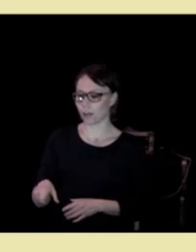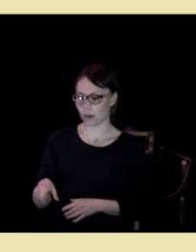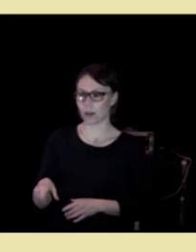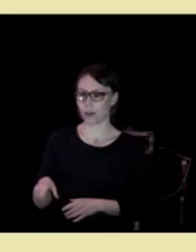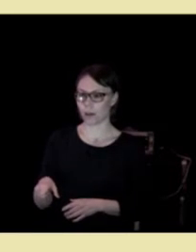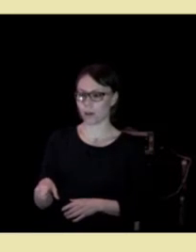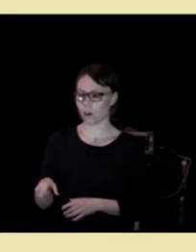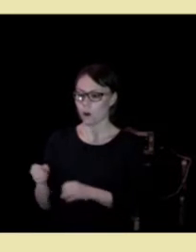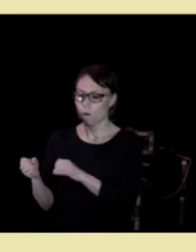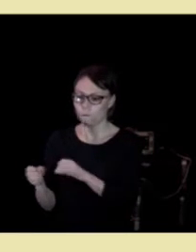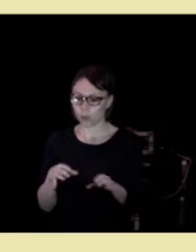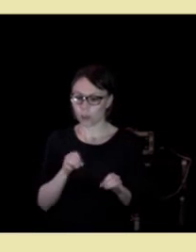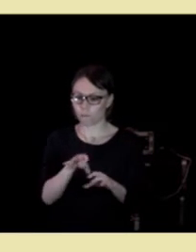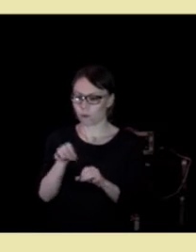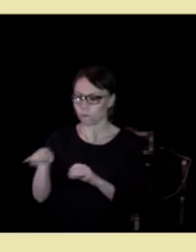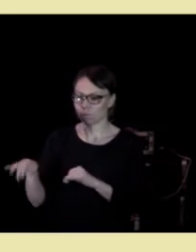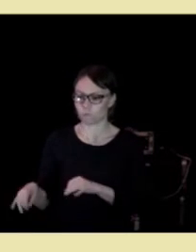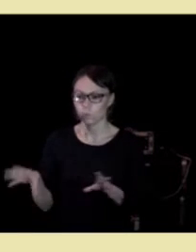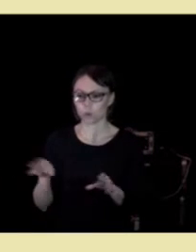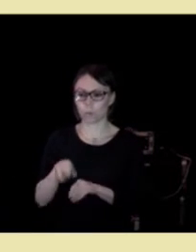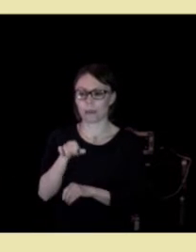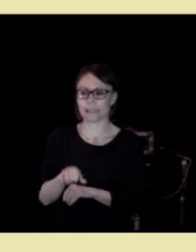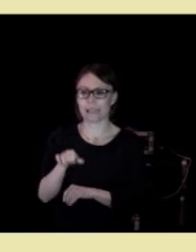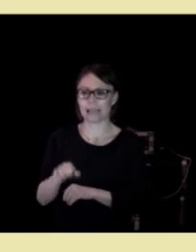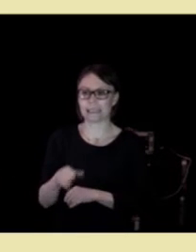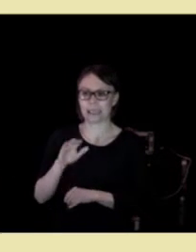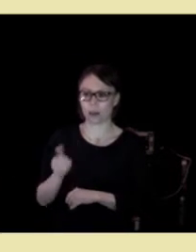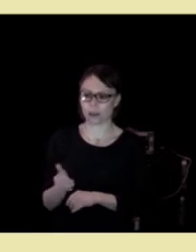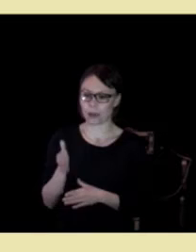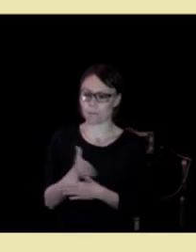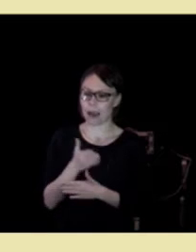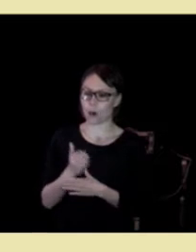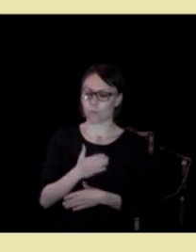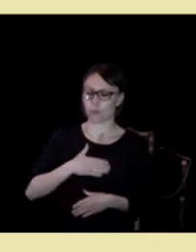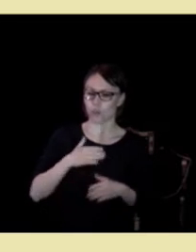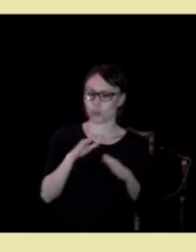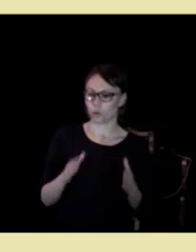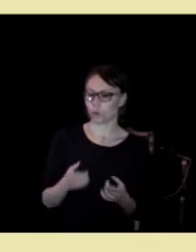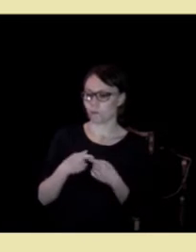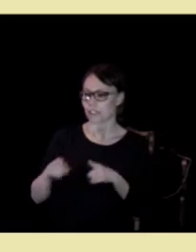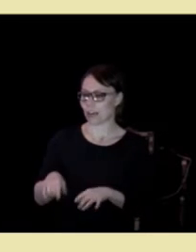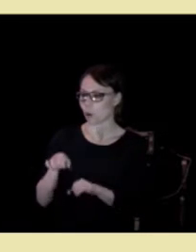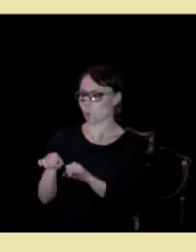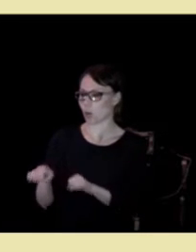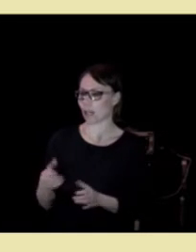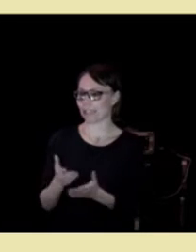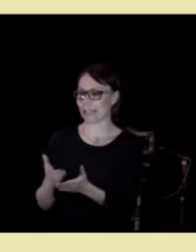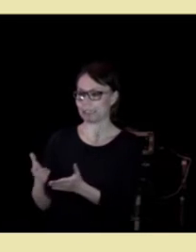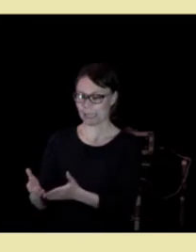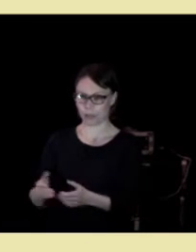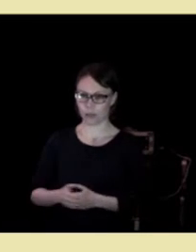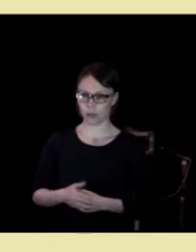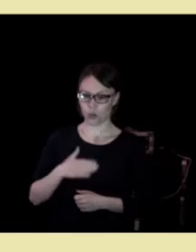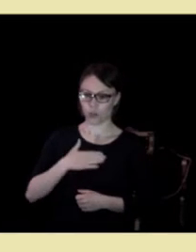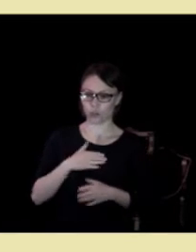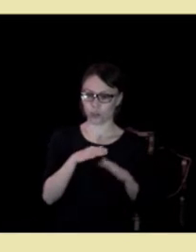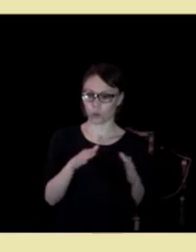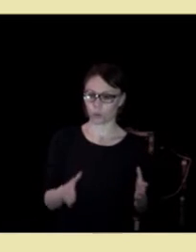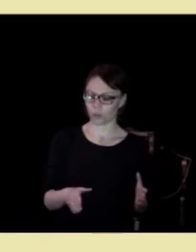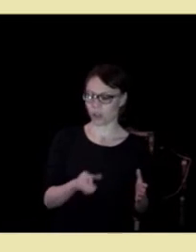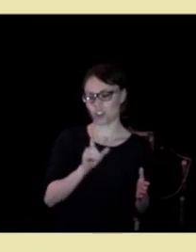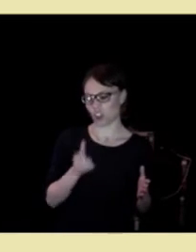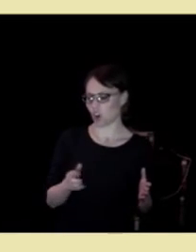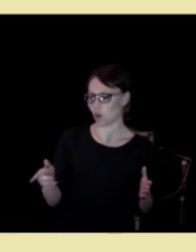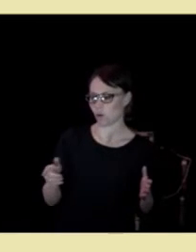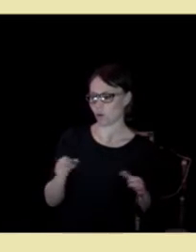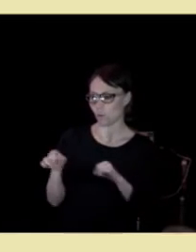16 ganger mellom sykehus og ulike kommunale tjenester. Sykehuset skyldte på kommunen,